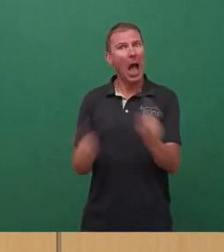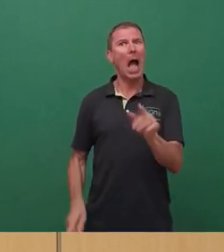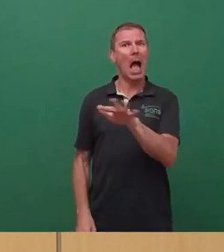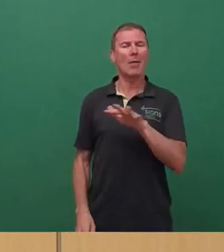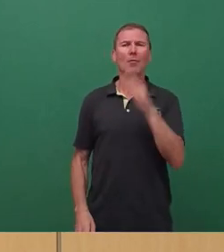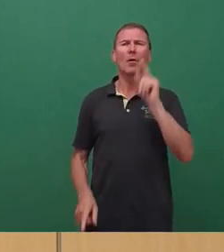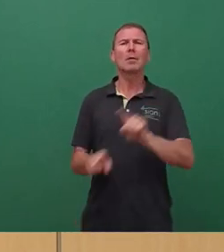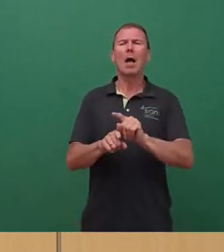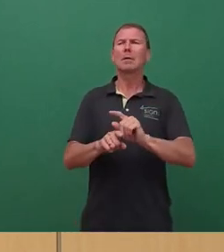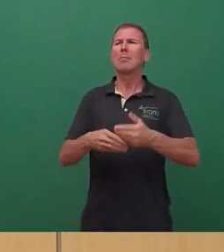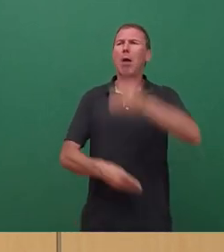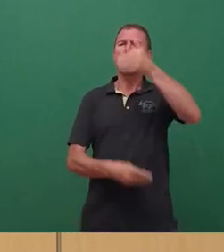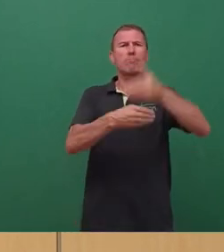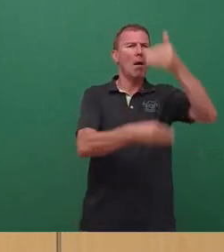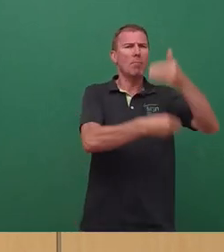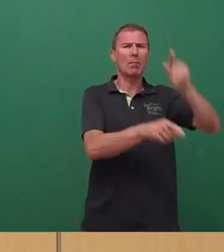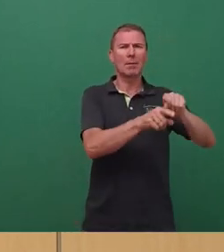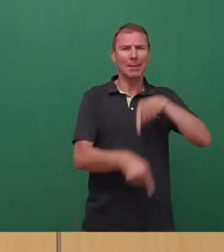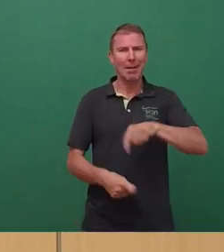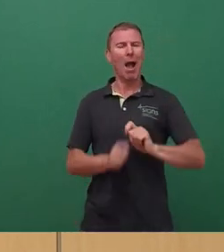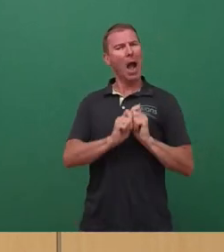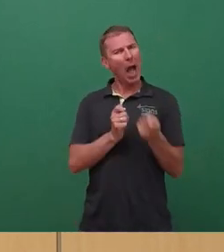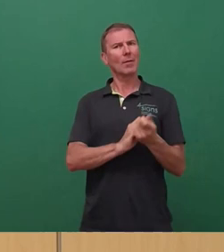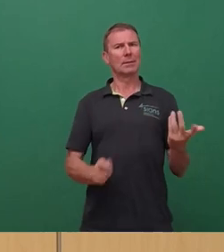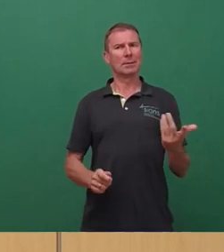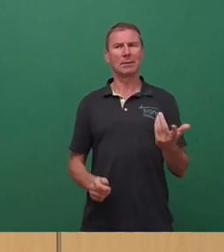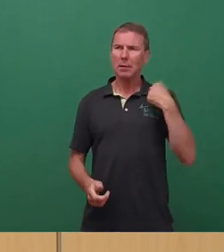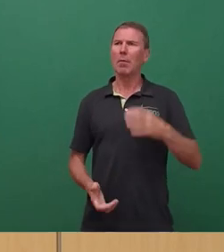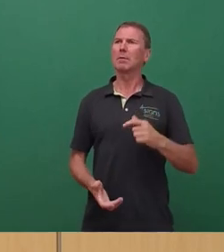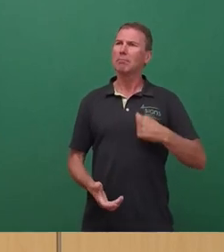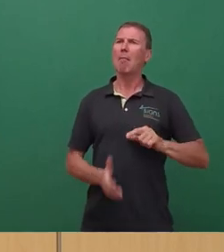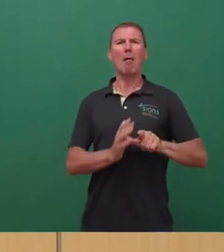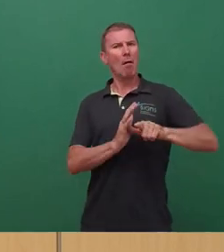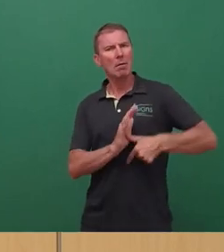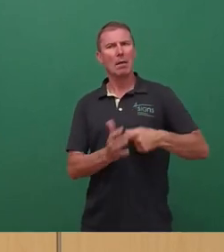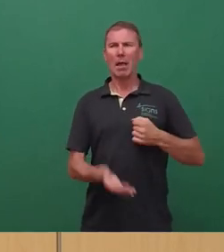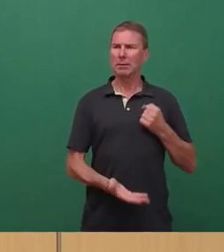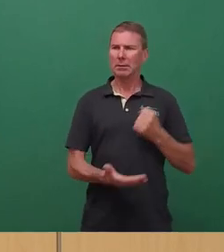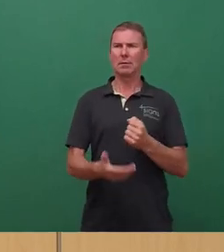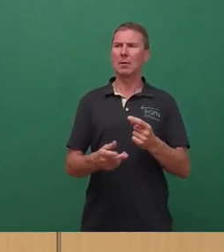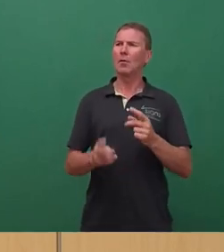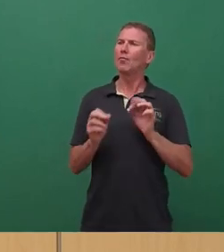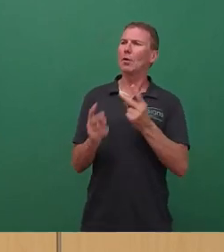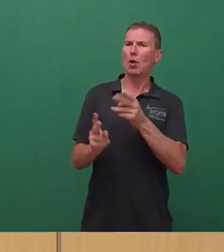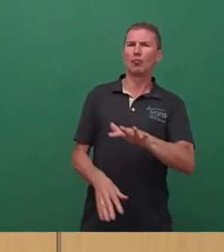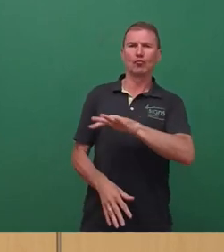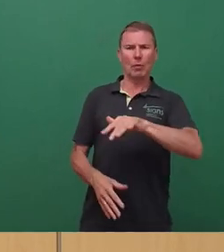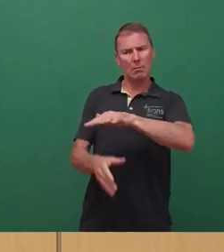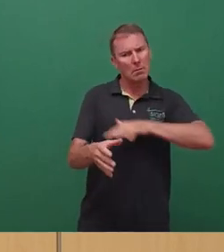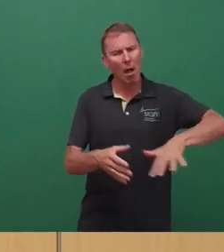auch geleistet hat und die die Entwicklung dieser Stadt und dieses Areals tatsächlich aufnimmt.